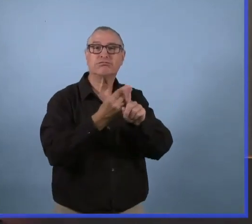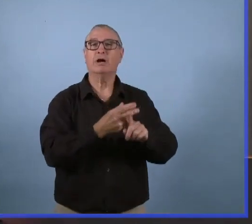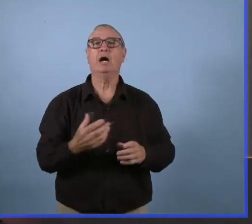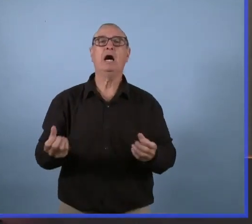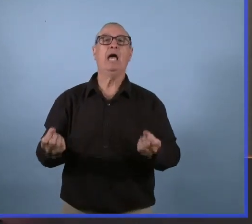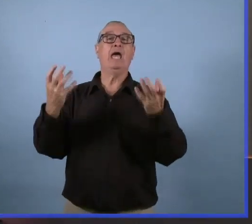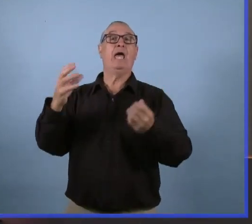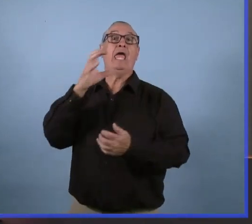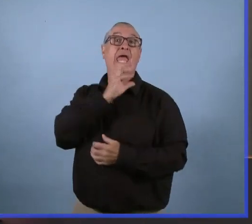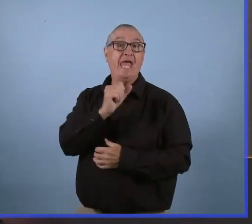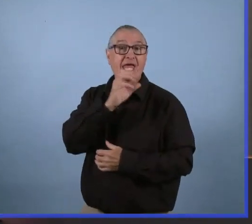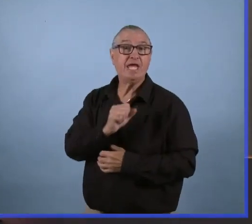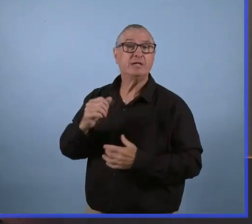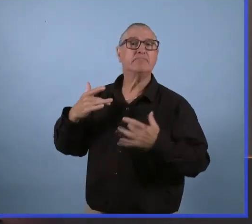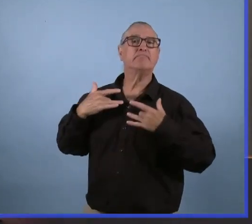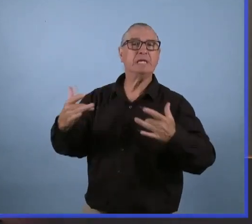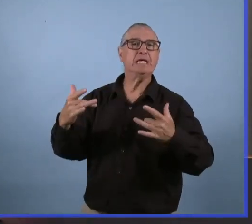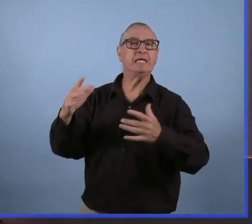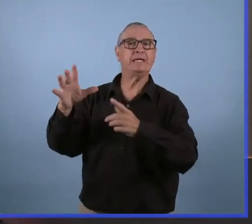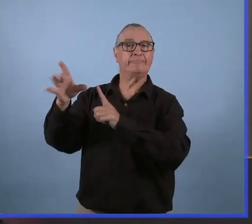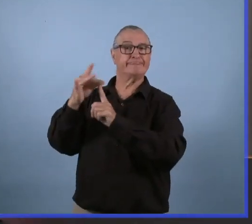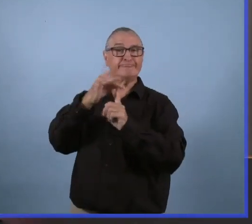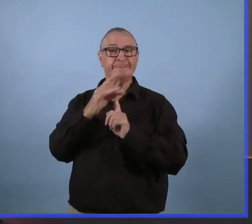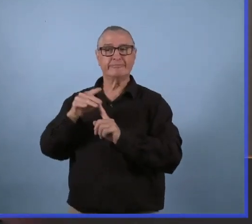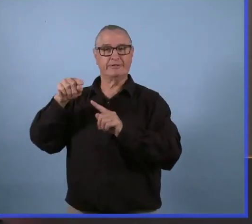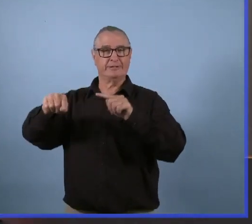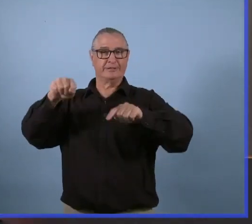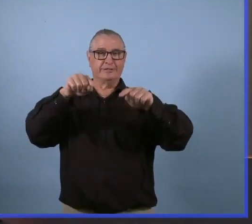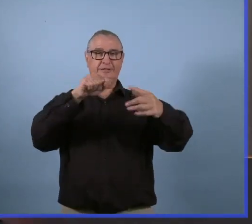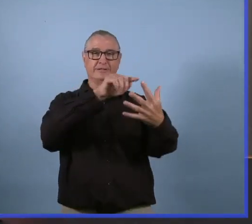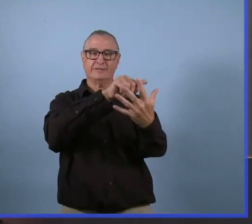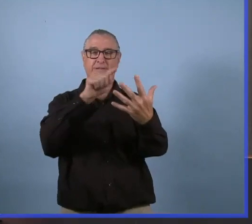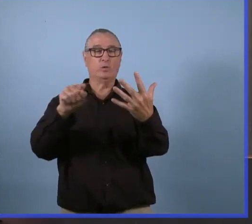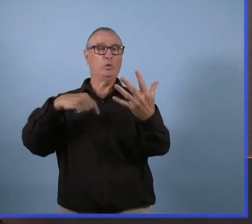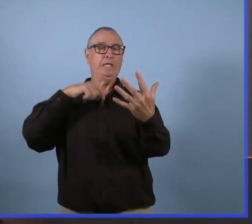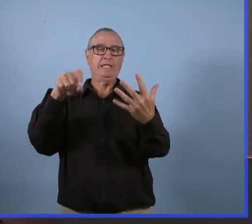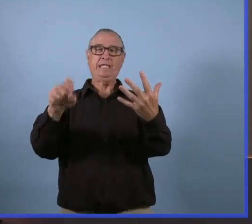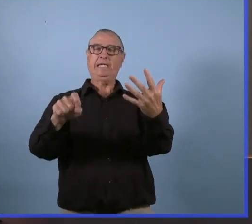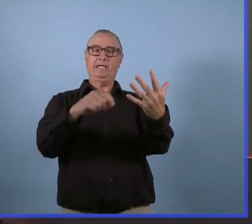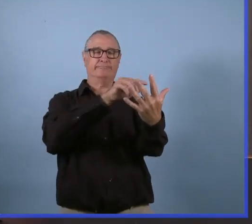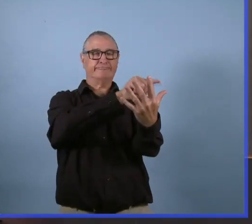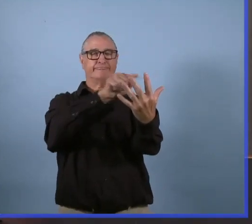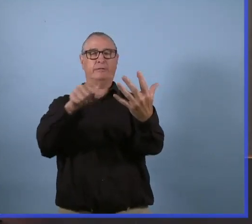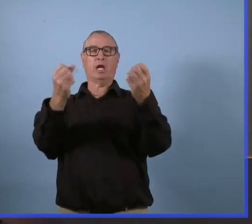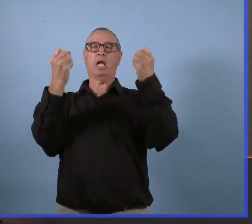génération de cas. Quelle population est affectée au niveau de l'âge, etc.